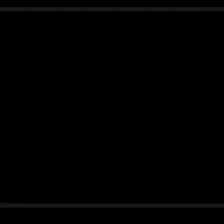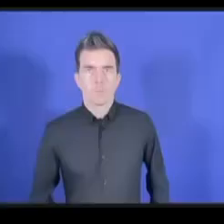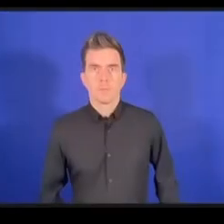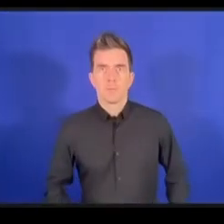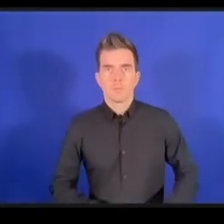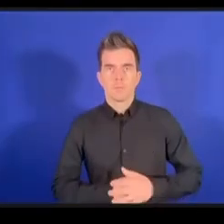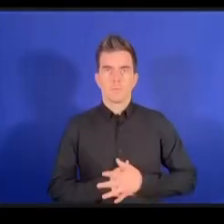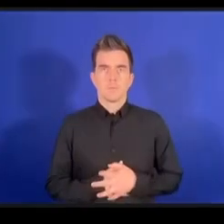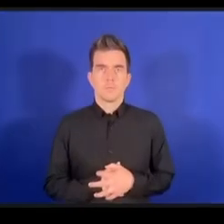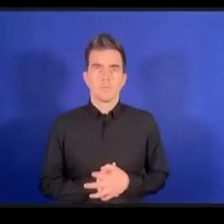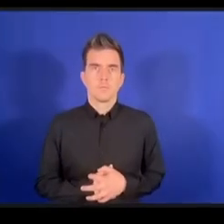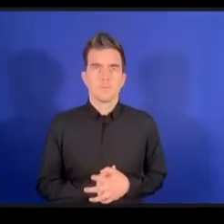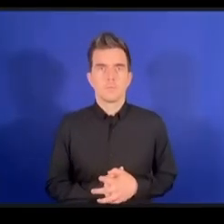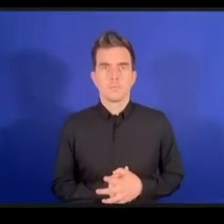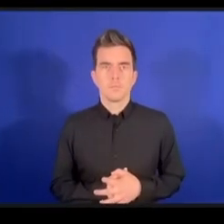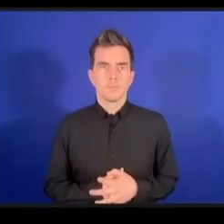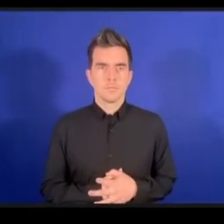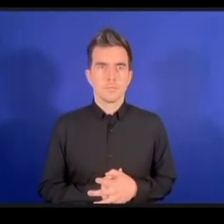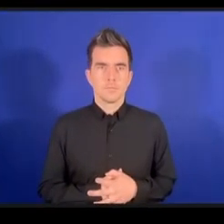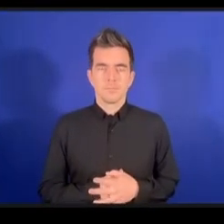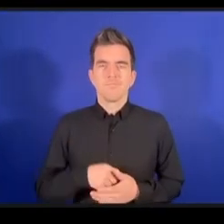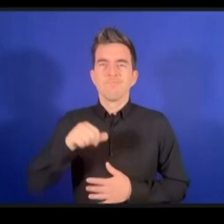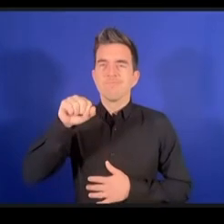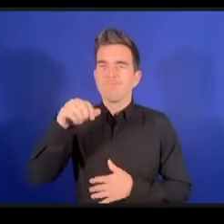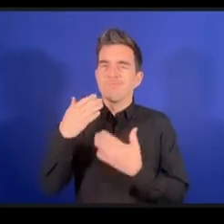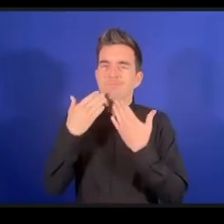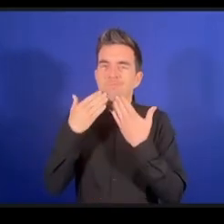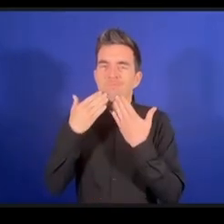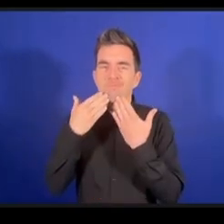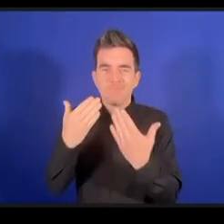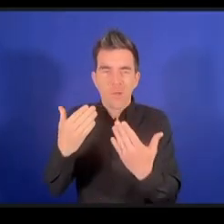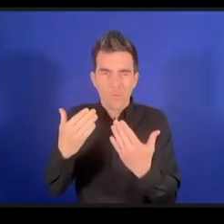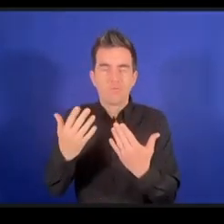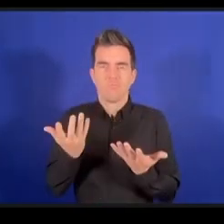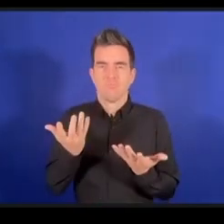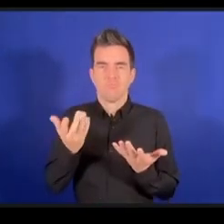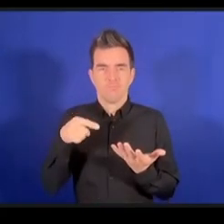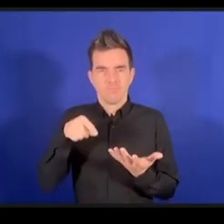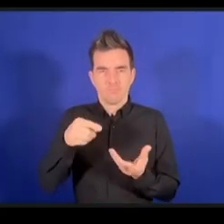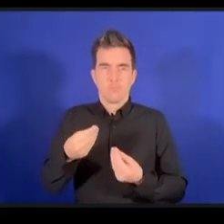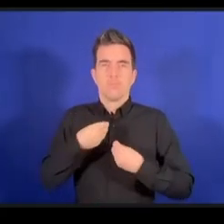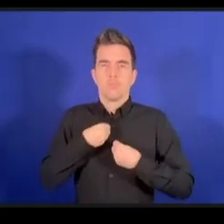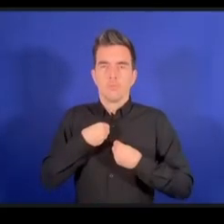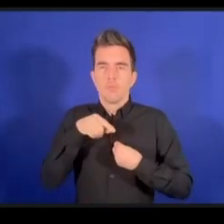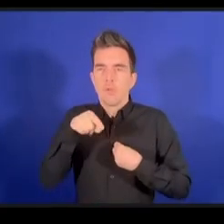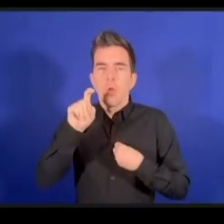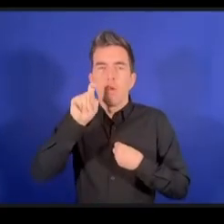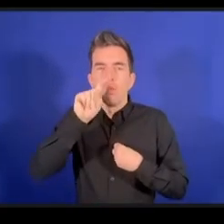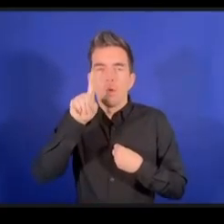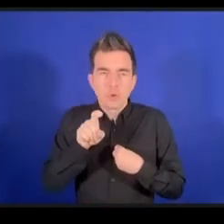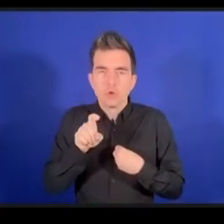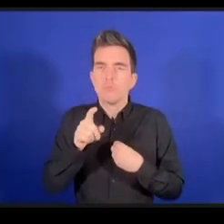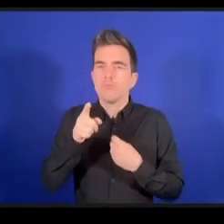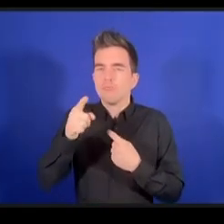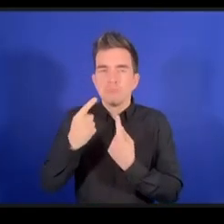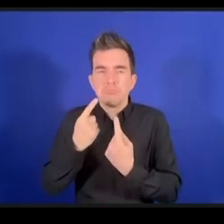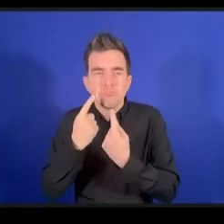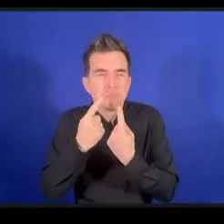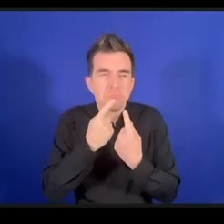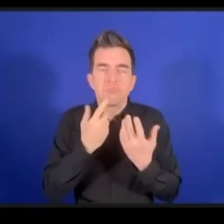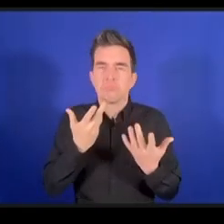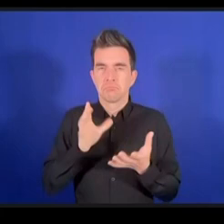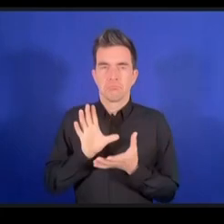الموفرة أمام أصحاب العقاة شكرا شكرا لك على هذه الأسئلة بالنسبة للتحالف الدينامي حول